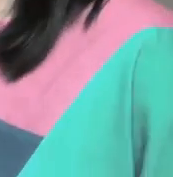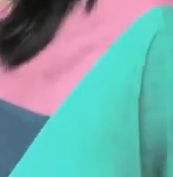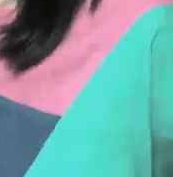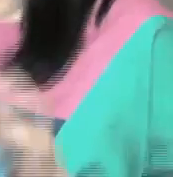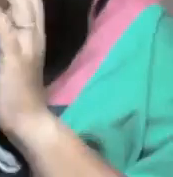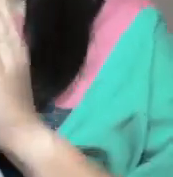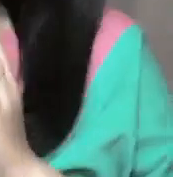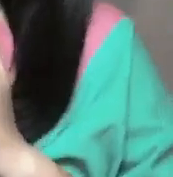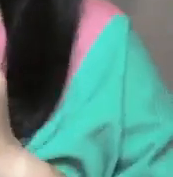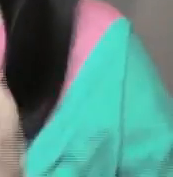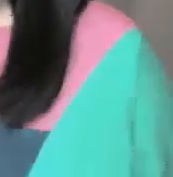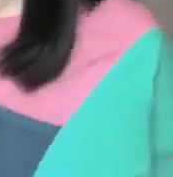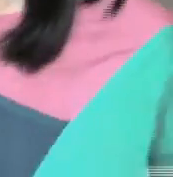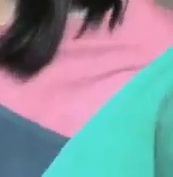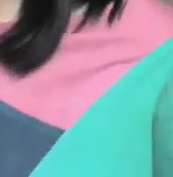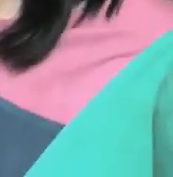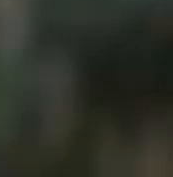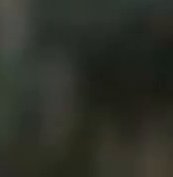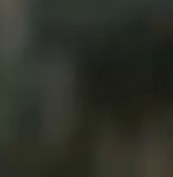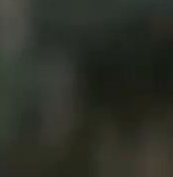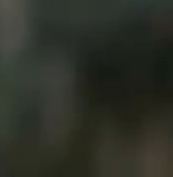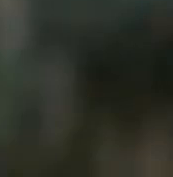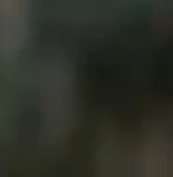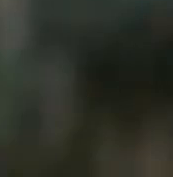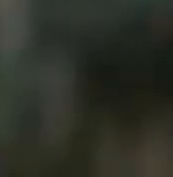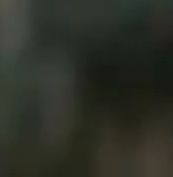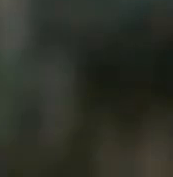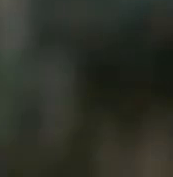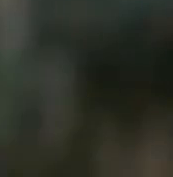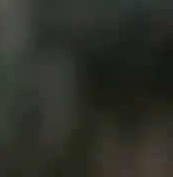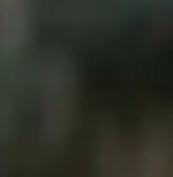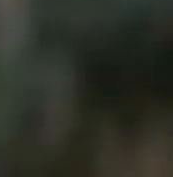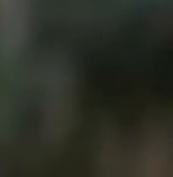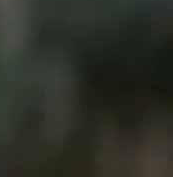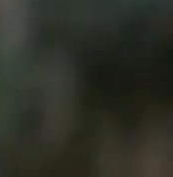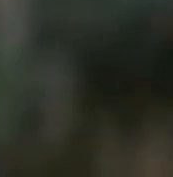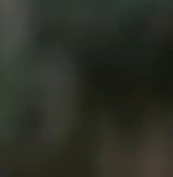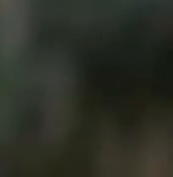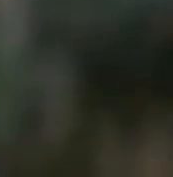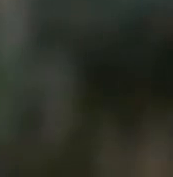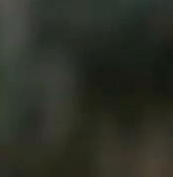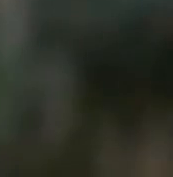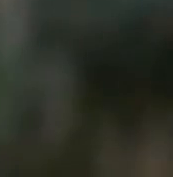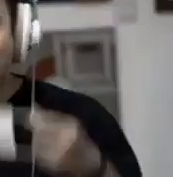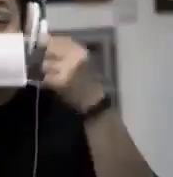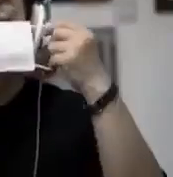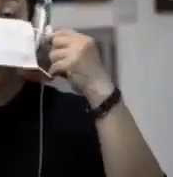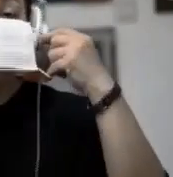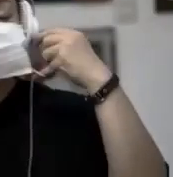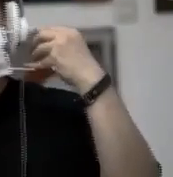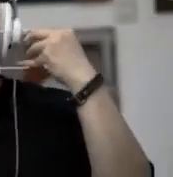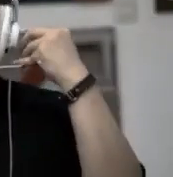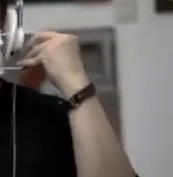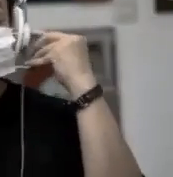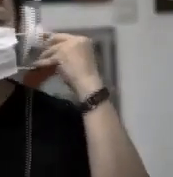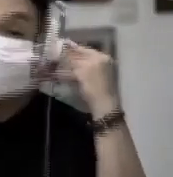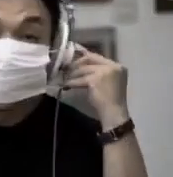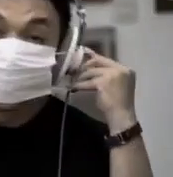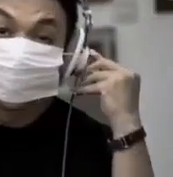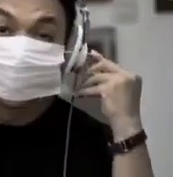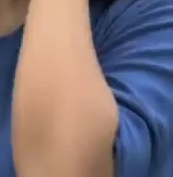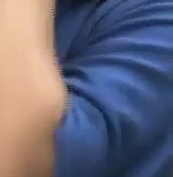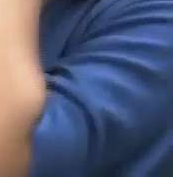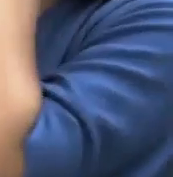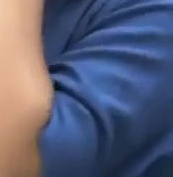lapani, berdoa tiada henti, wajib iman amam imu. Pakailah